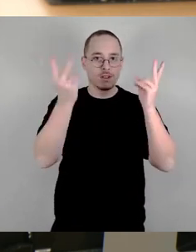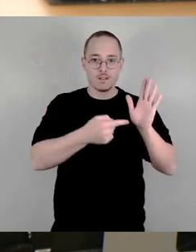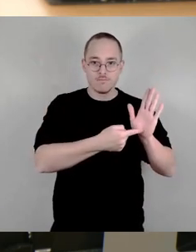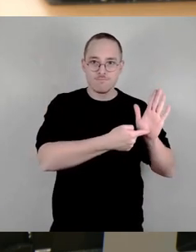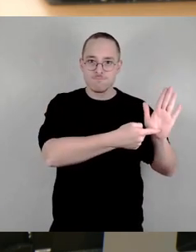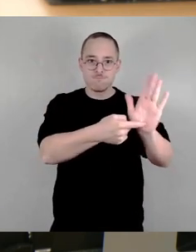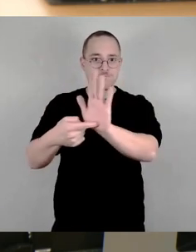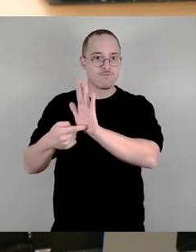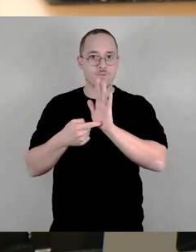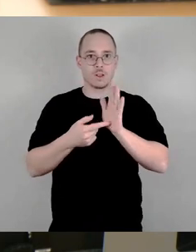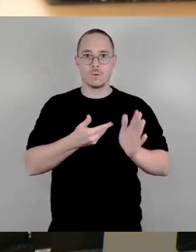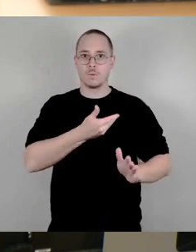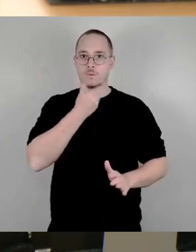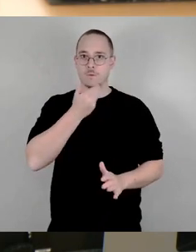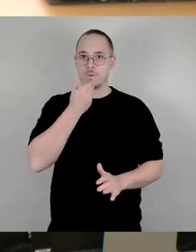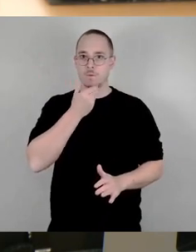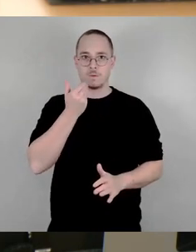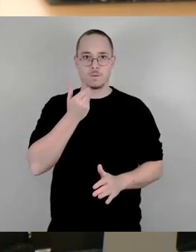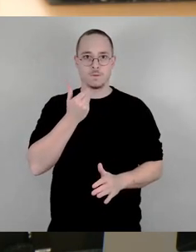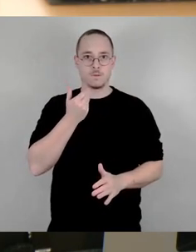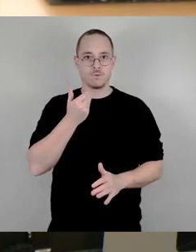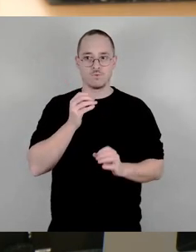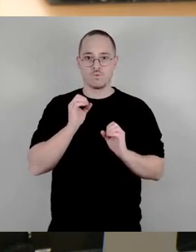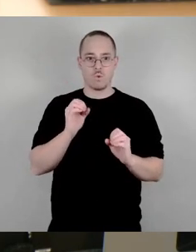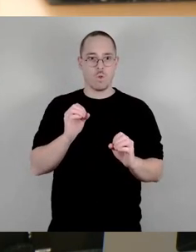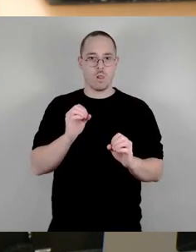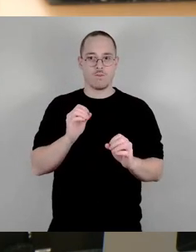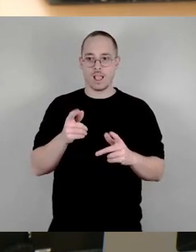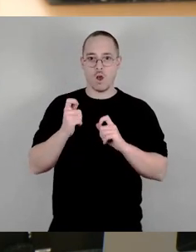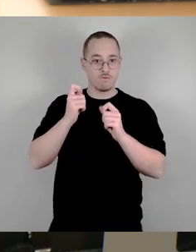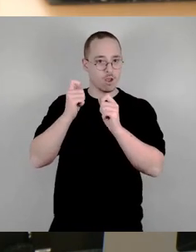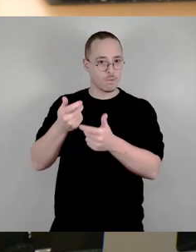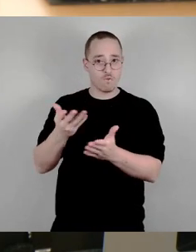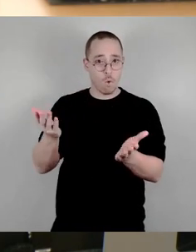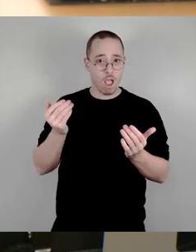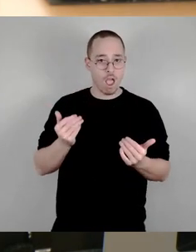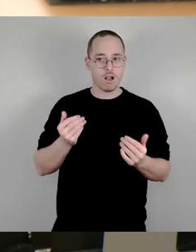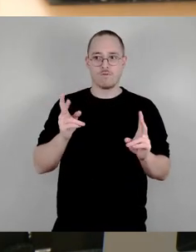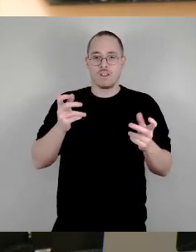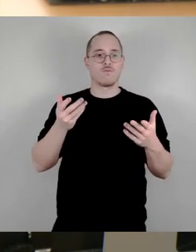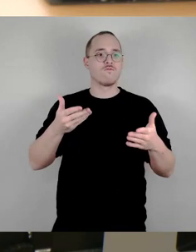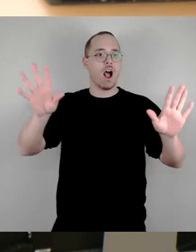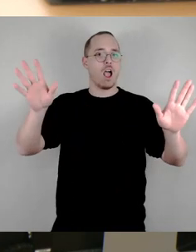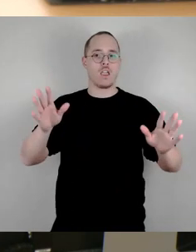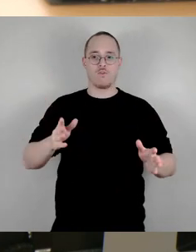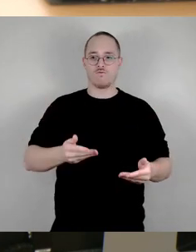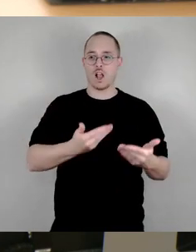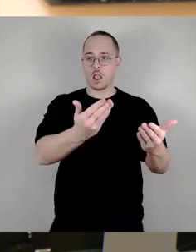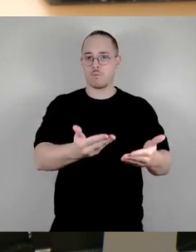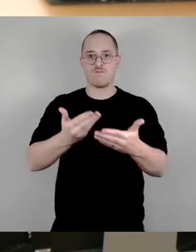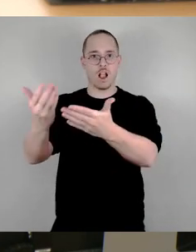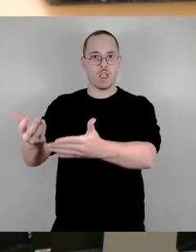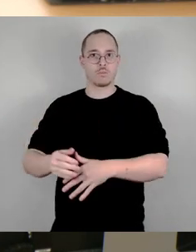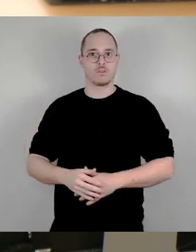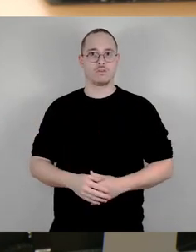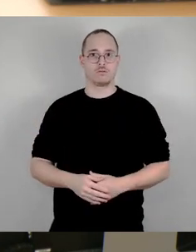wurden allesamt freihändig vergeben. Das muss man aus meiner Sicht